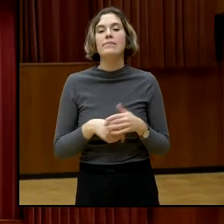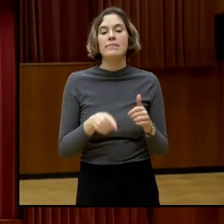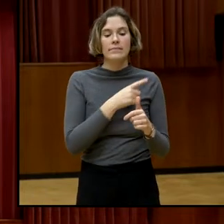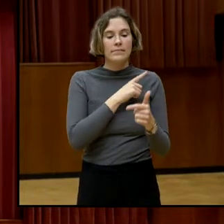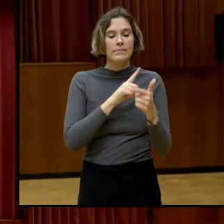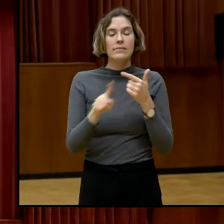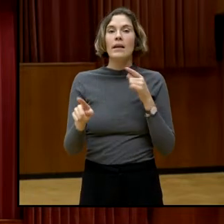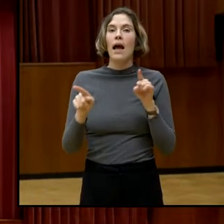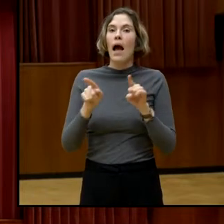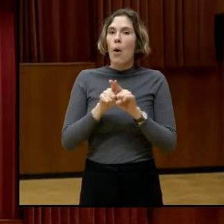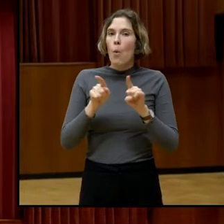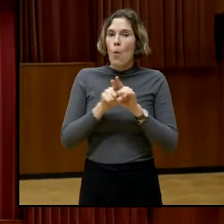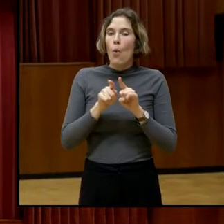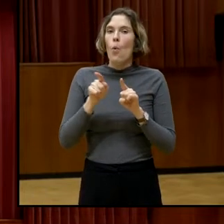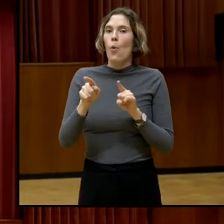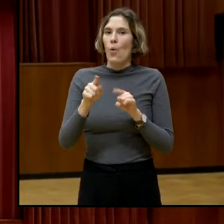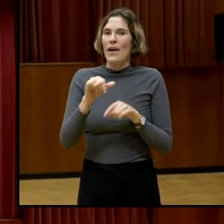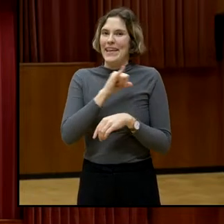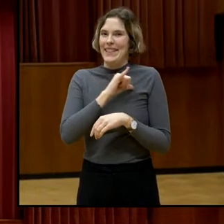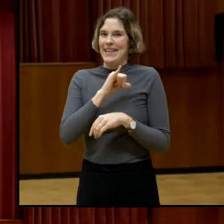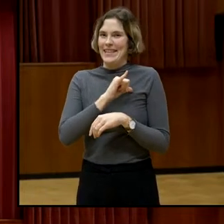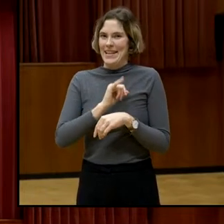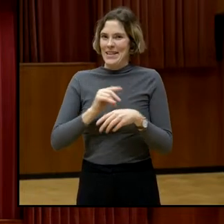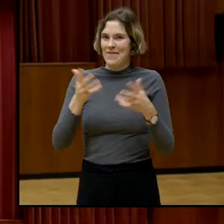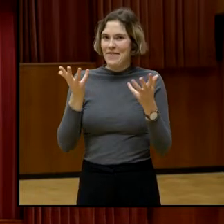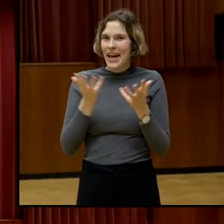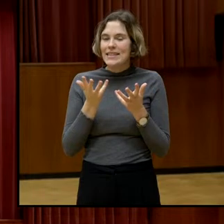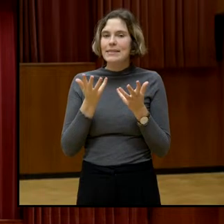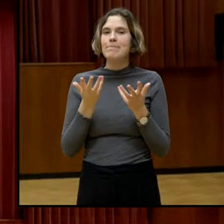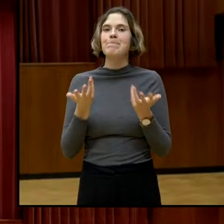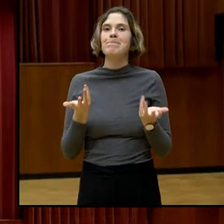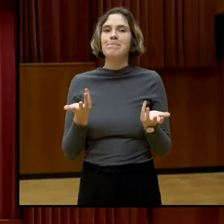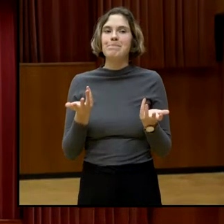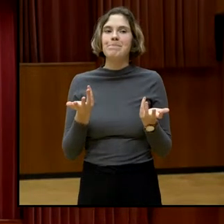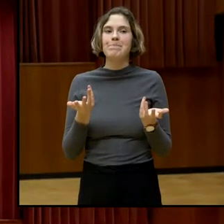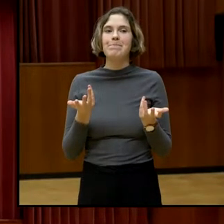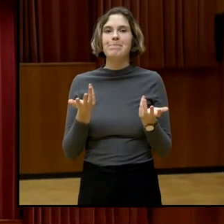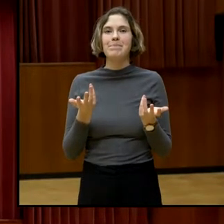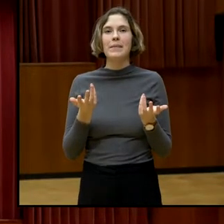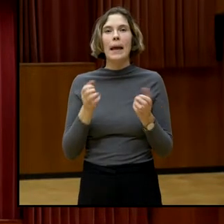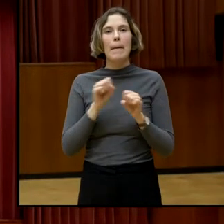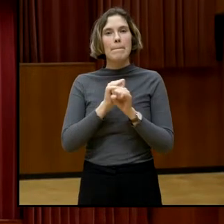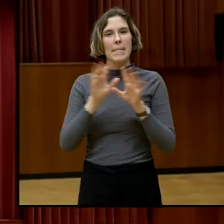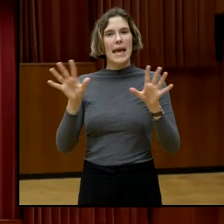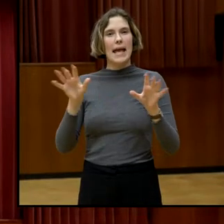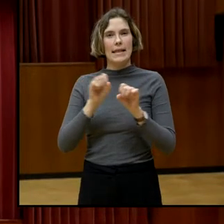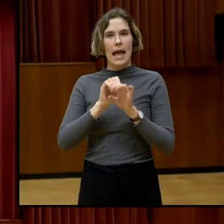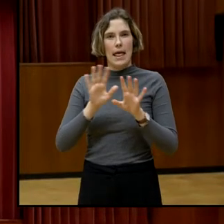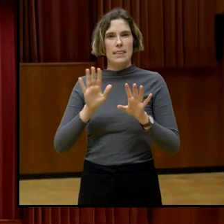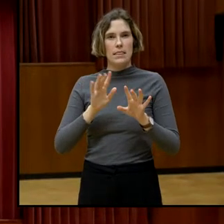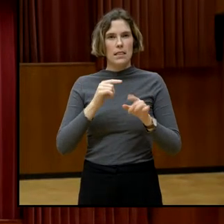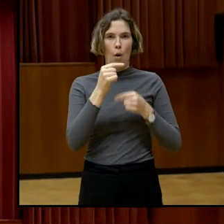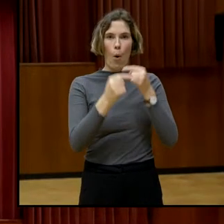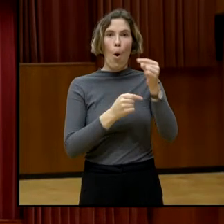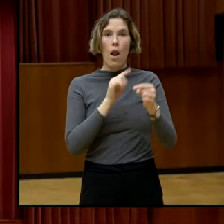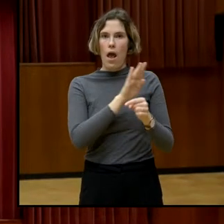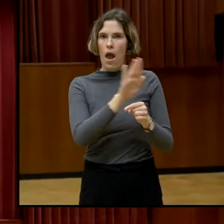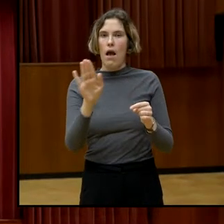auch interessant ist schon die Rolle der Medien, die er auch anspricht.